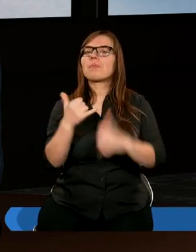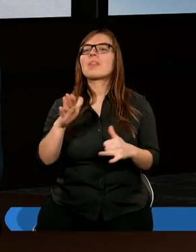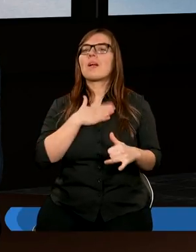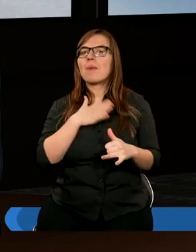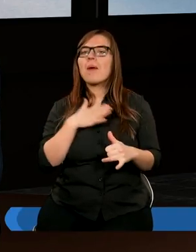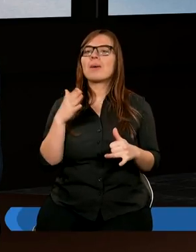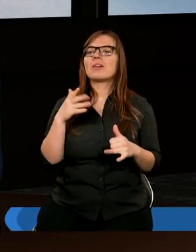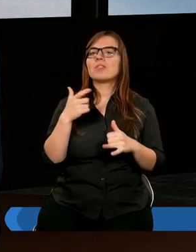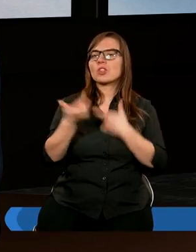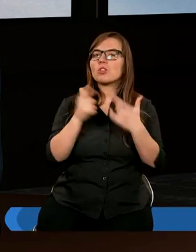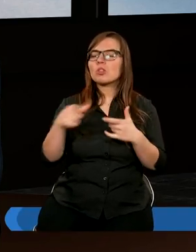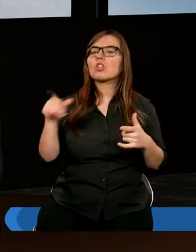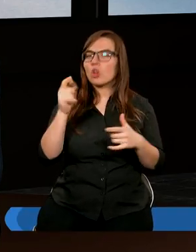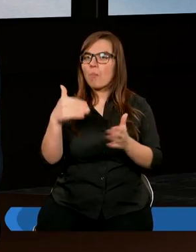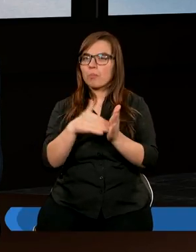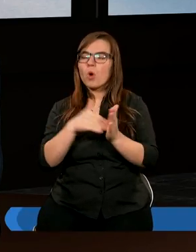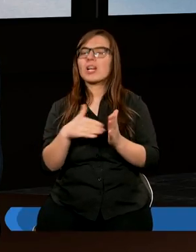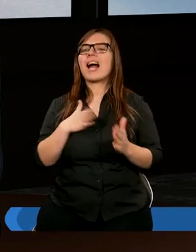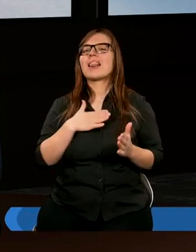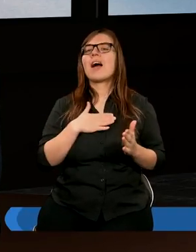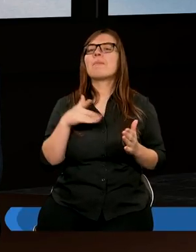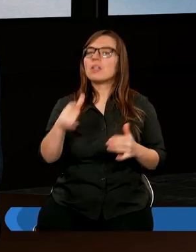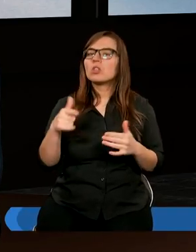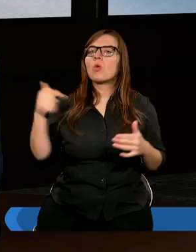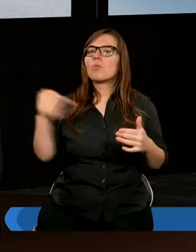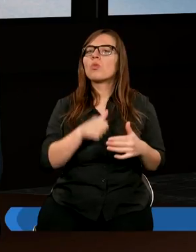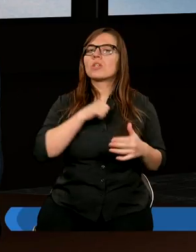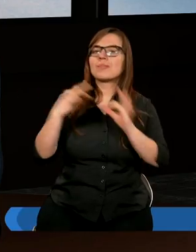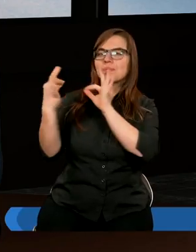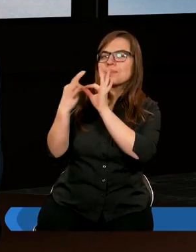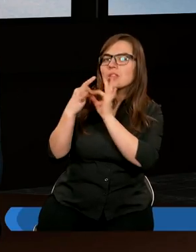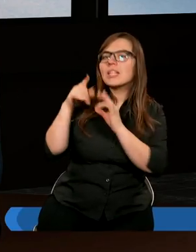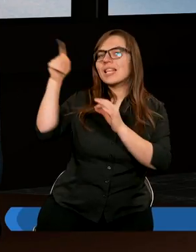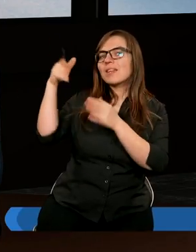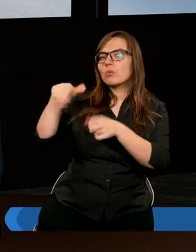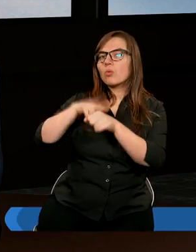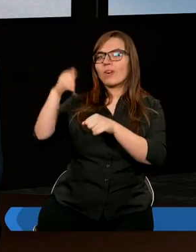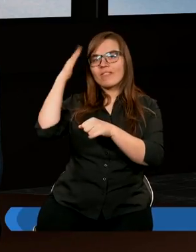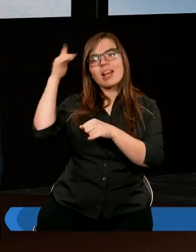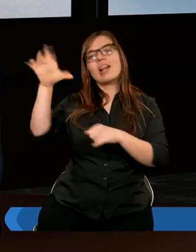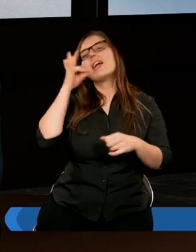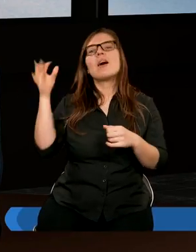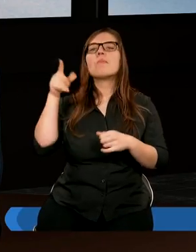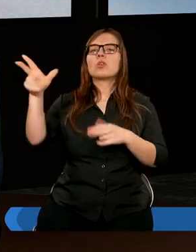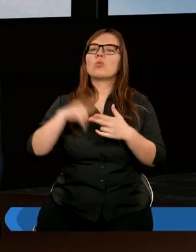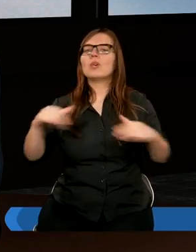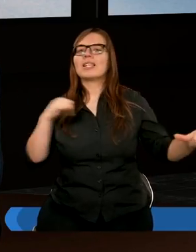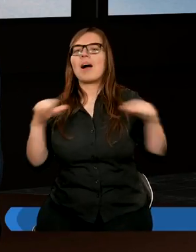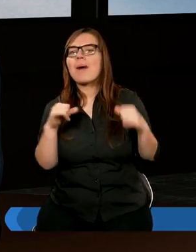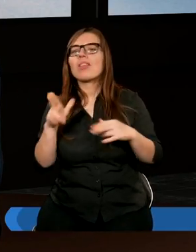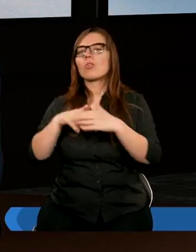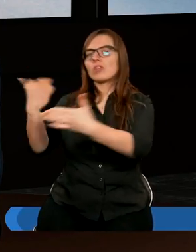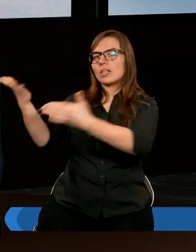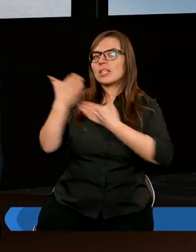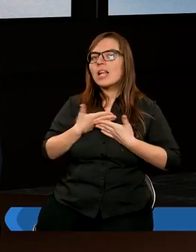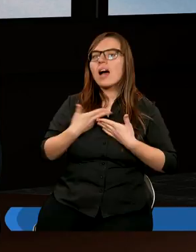mamy niesprzeniewierzyć tego, co posiadamy, musimy się kontaktować z tym, który wie, który zaplanował, który dał